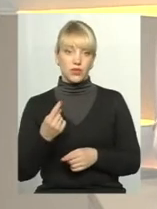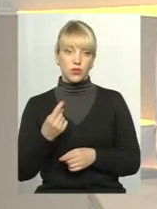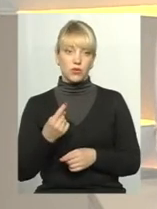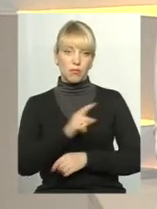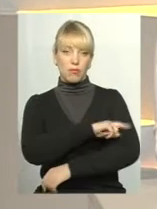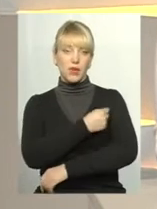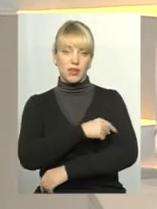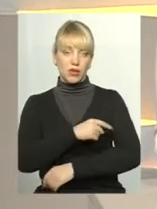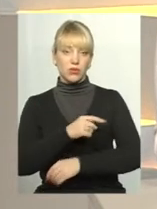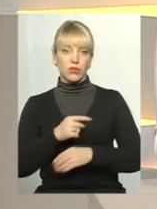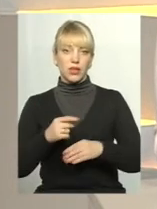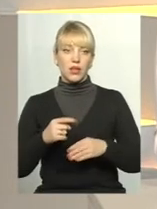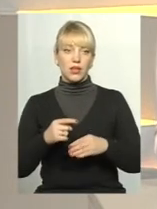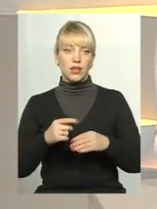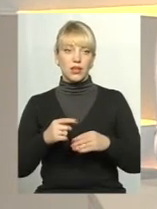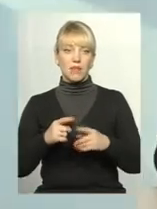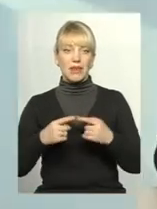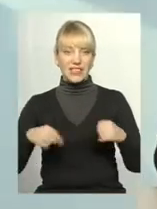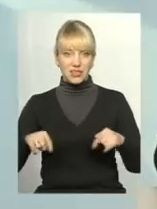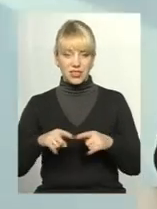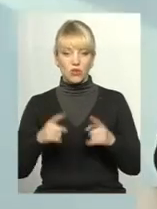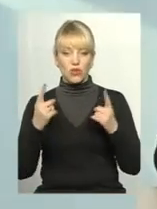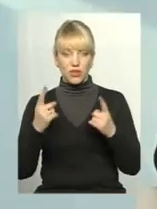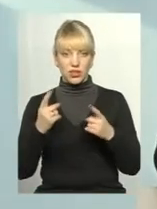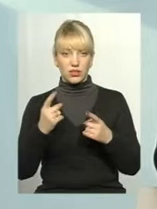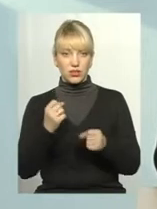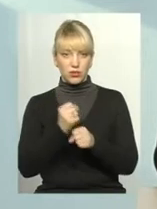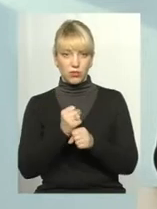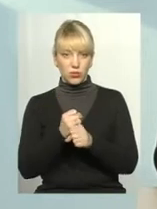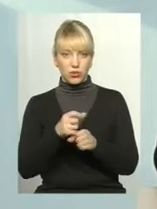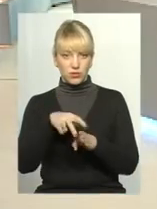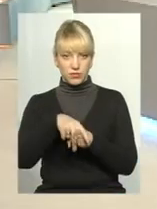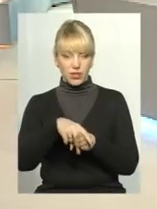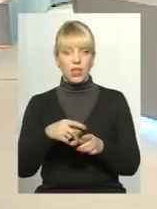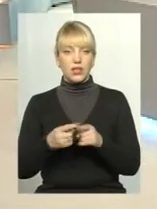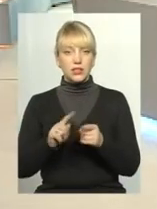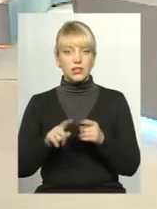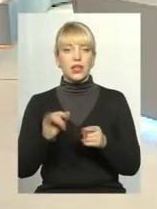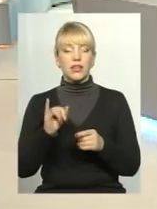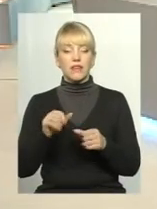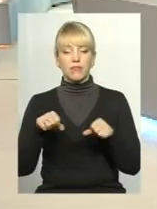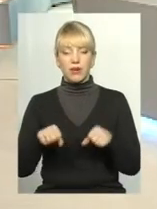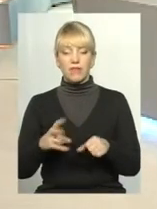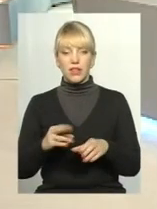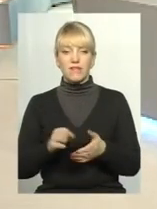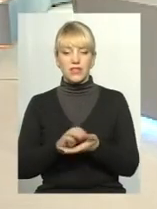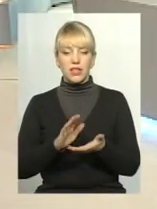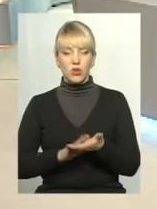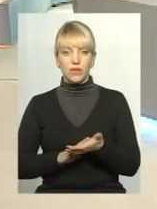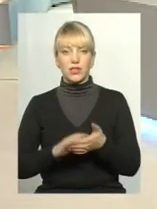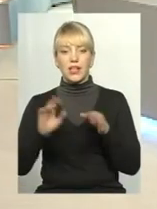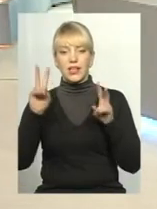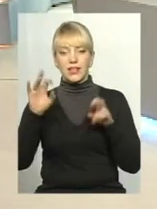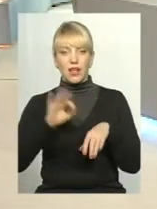медико-санітарну медицину великий шмат роботи падає на плечі. Це не тільки правильно встановлений діагноз і